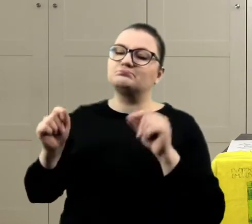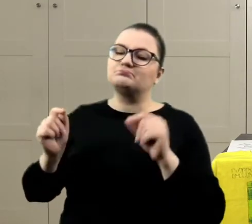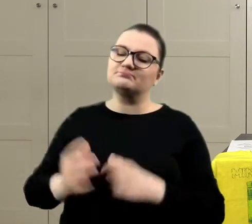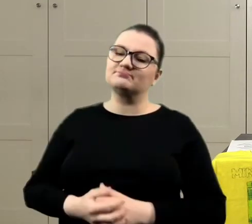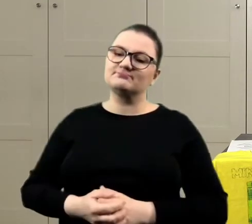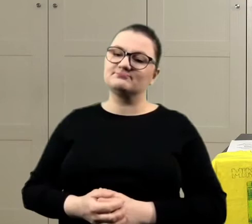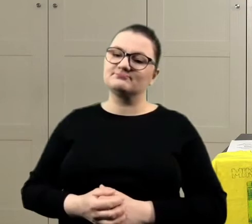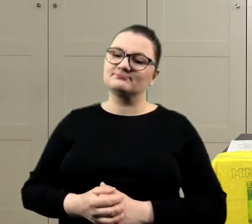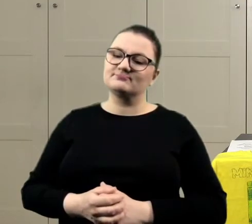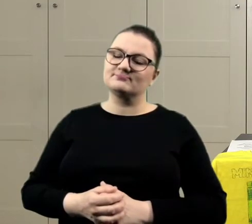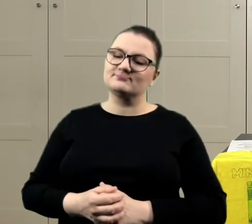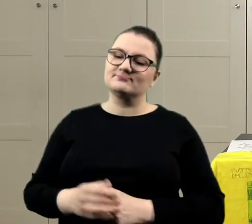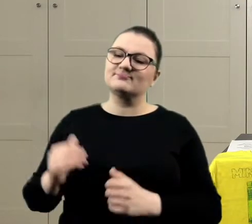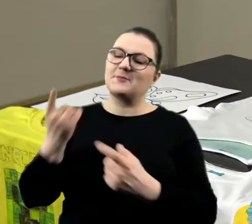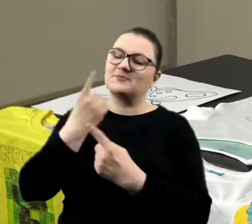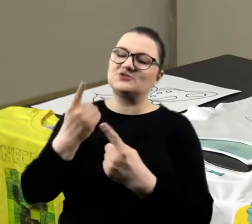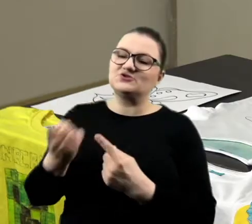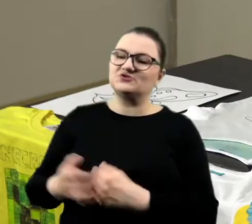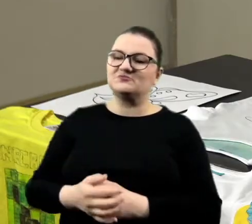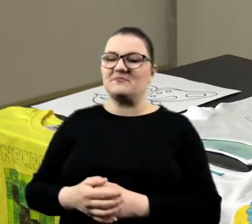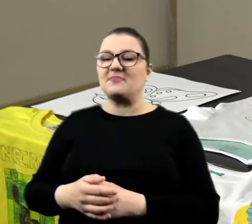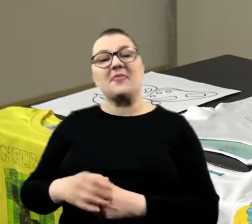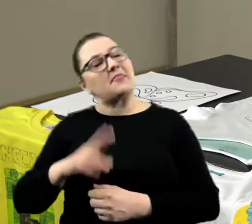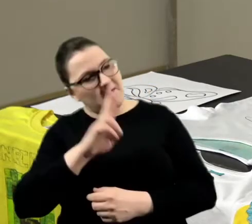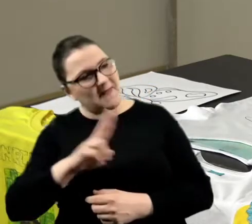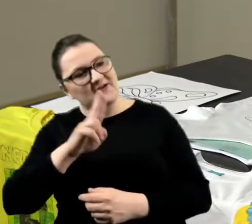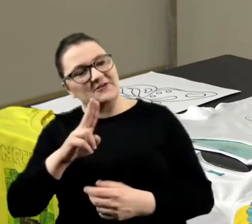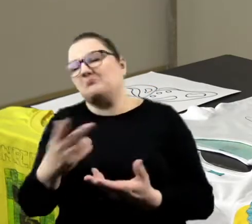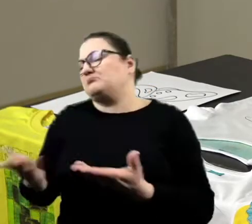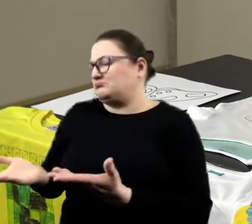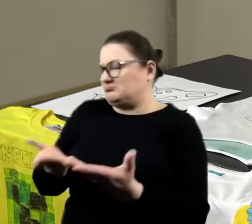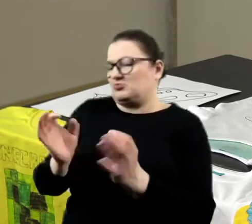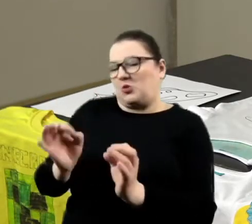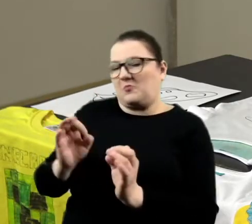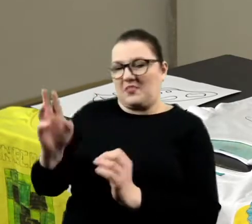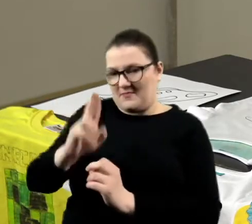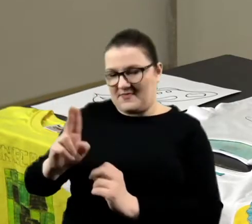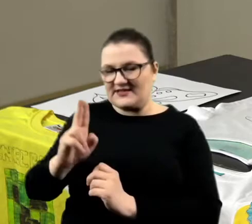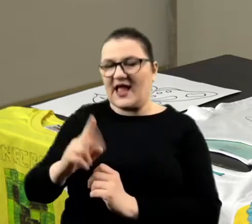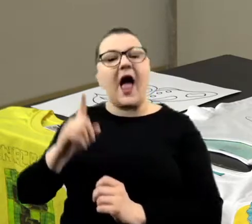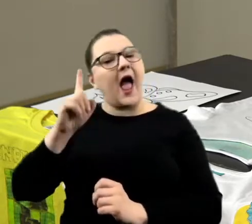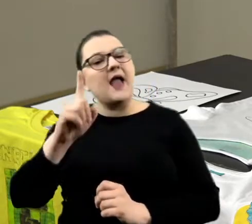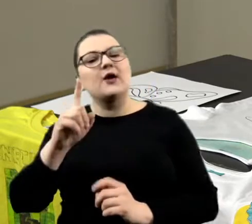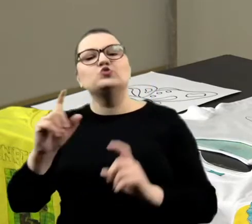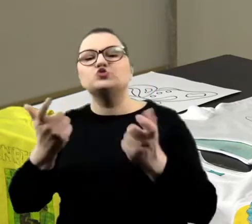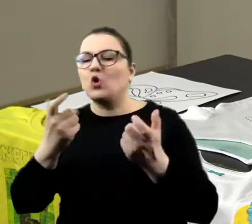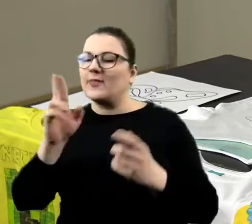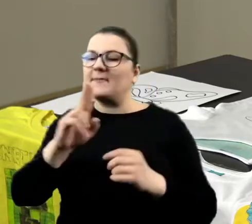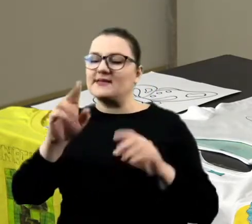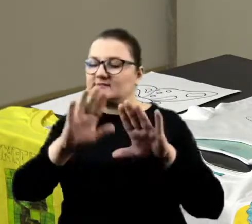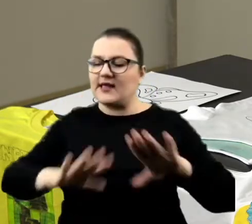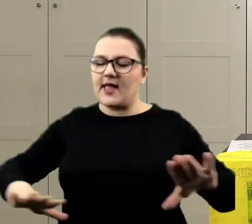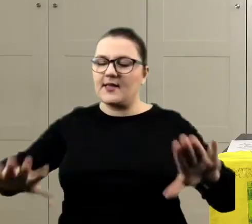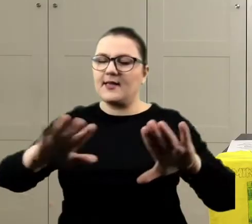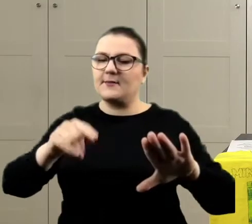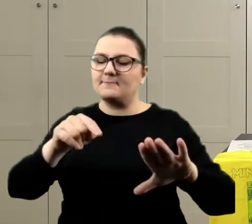Hmm? Jaki myślisz? niebieskiego. Od niebieskiego, dobra. to słuchajcie, bierzemy, ale co będzie niebieskie, bo jeśli to